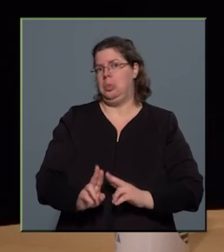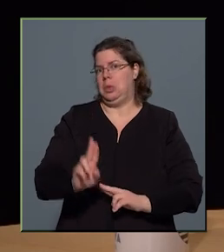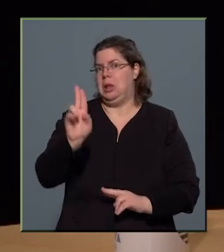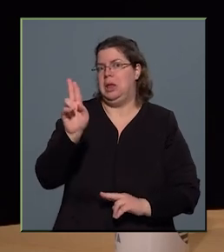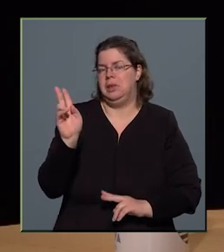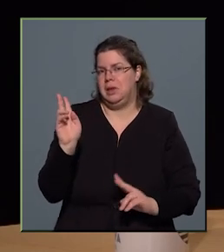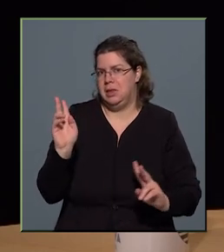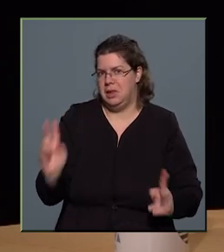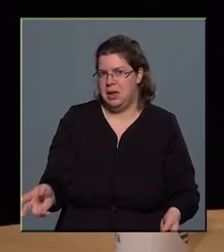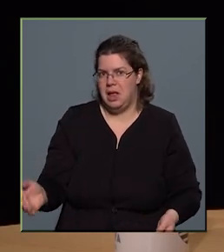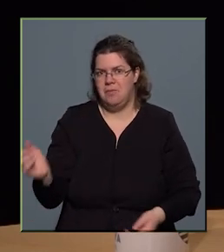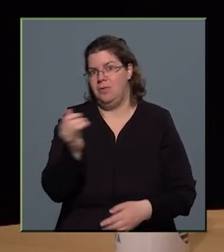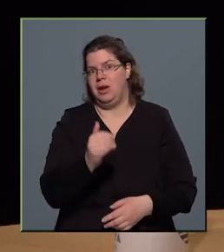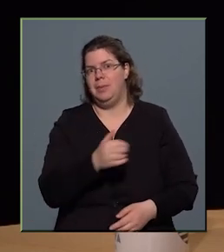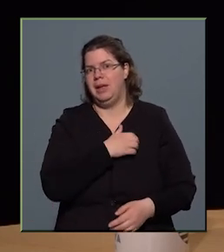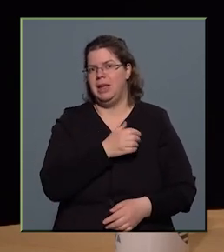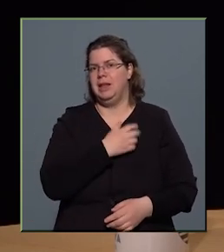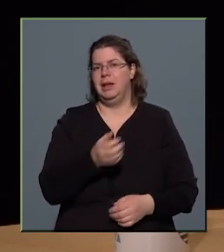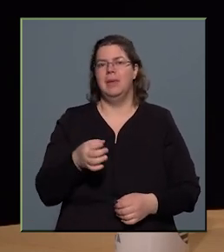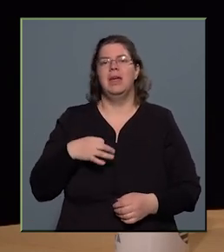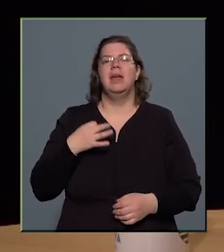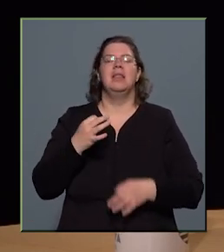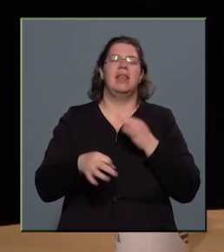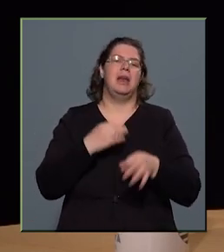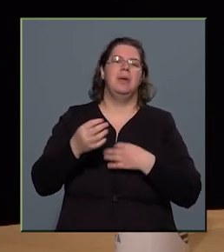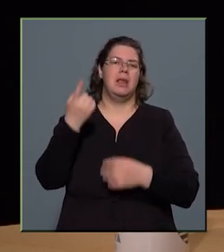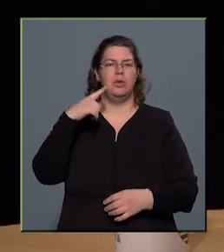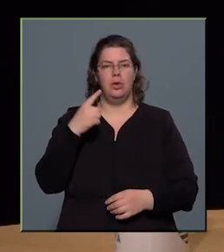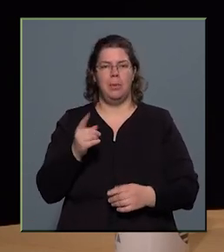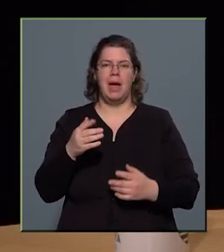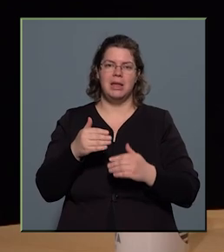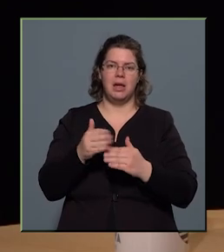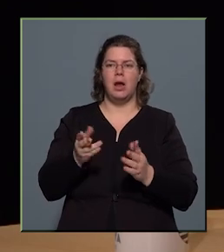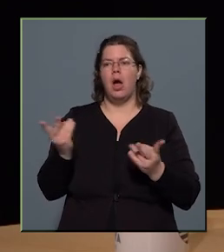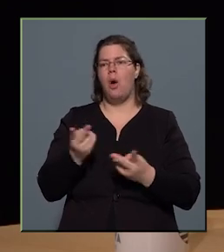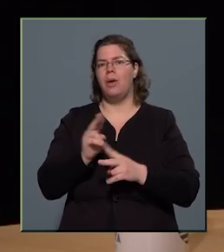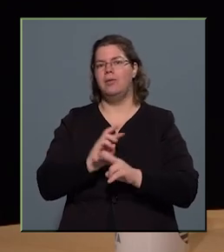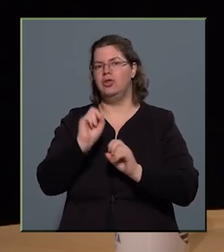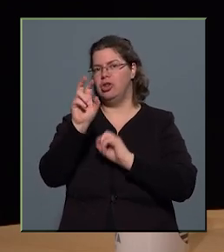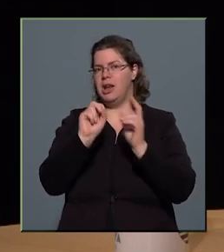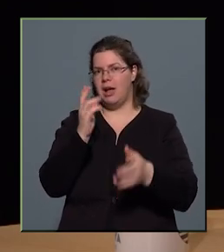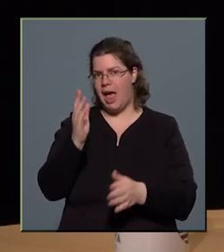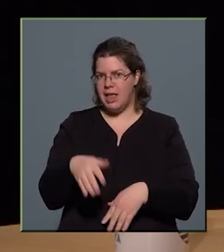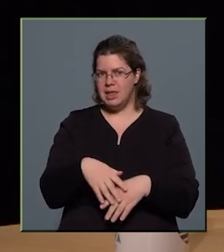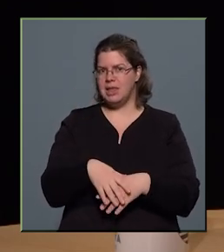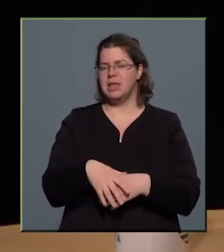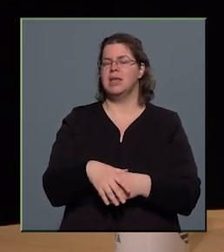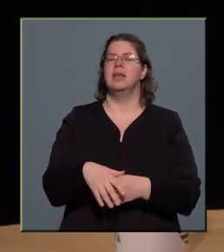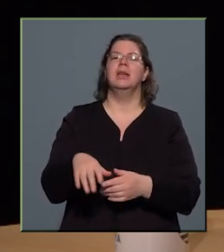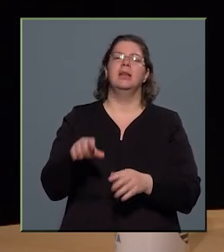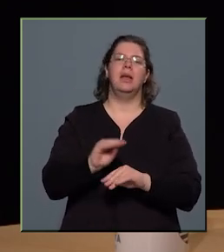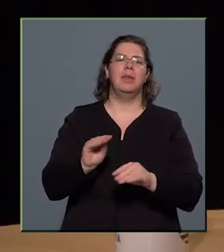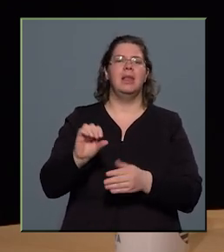valamelyik egyetemnek a természettudományi karára, ahol van csillagászképzés, Szegeden és Budapesten